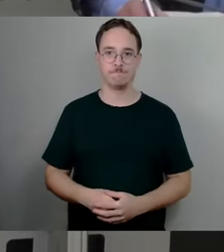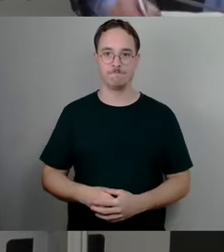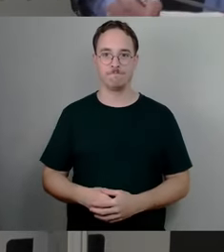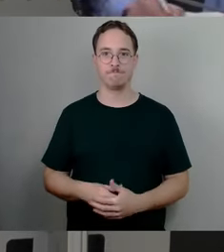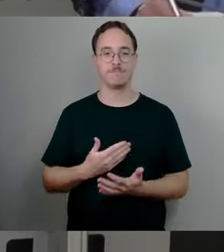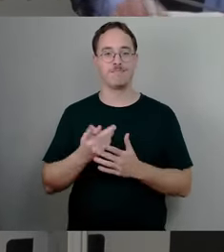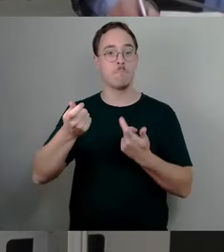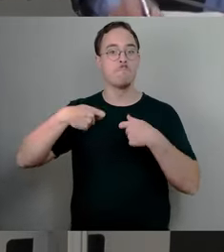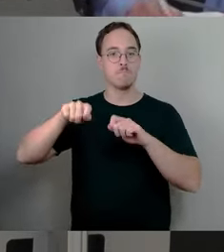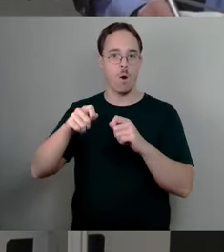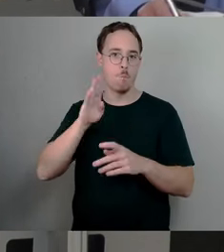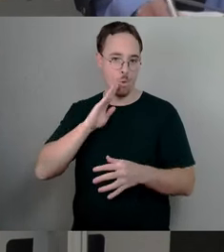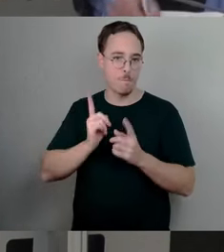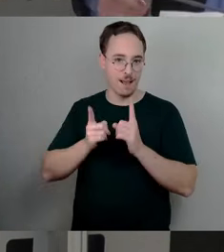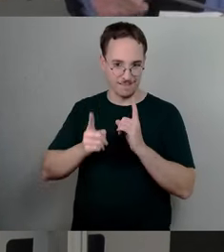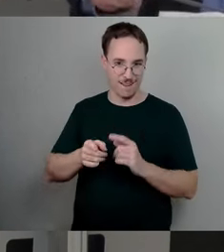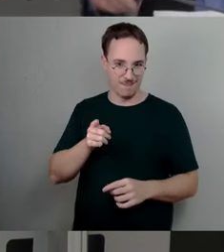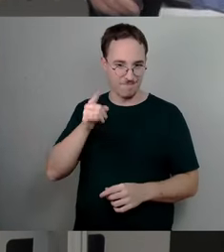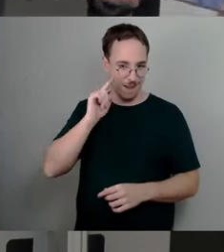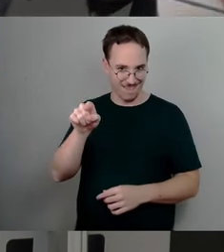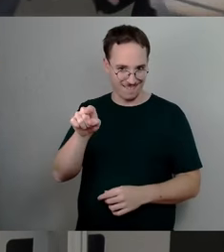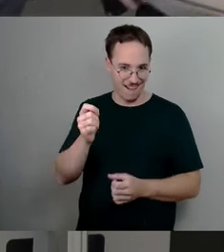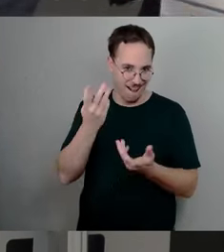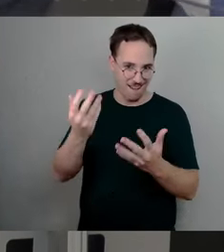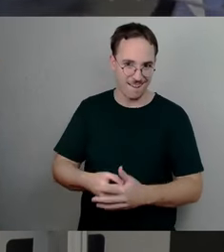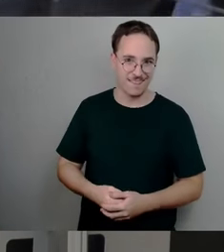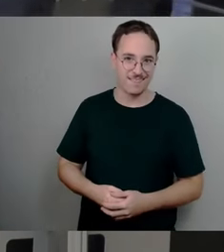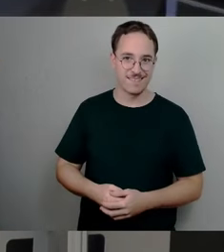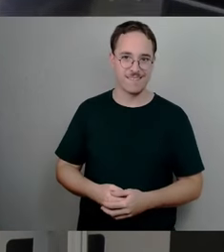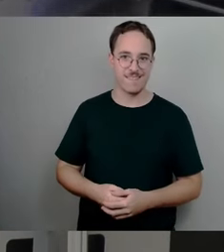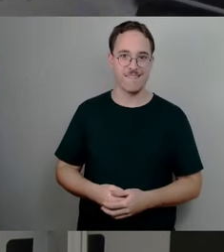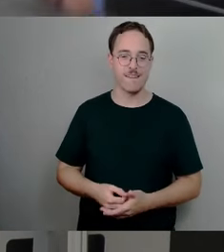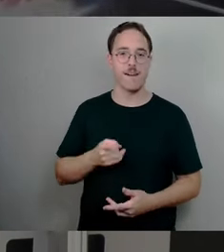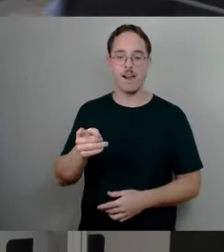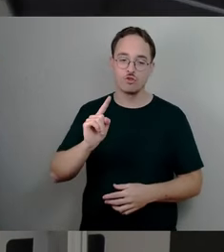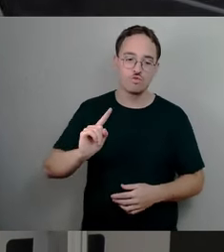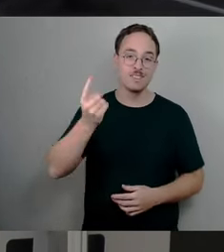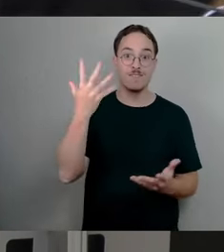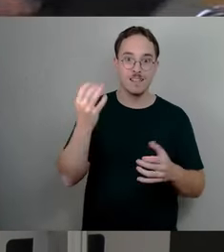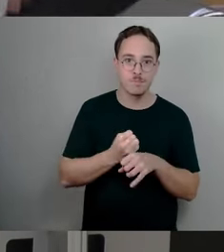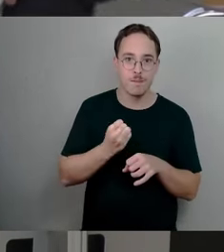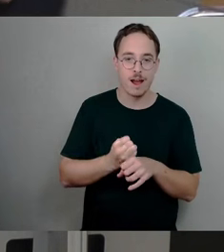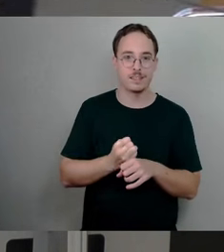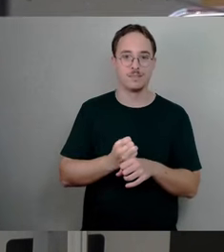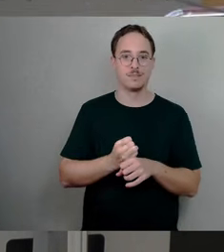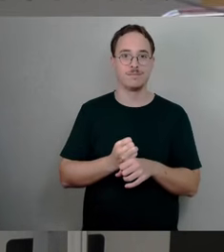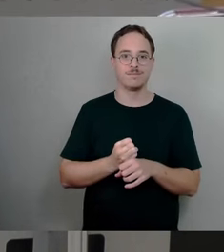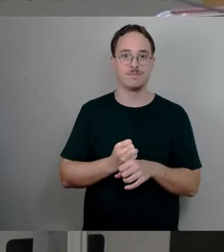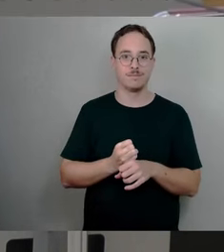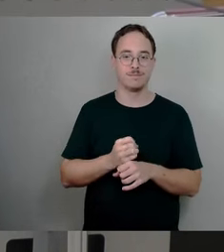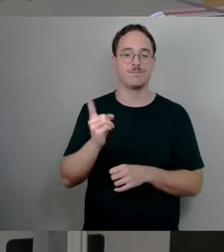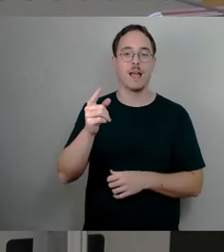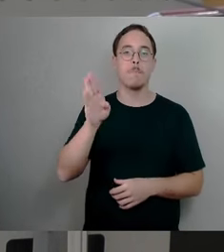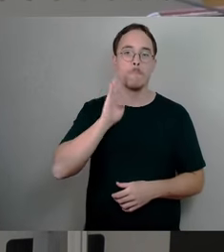Kühn gemeint und die wiederholte Abmarkierung in diesem Fall erneut auch auf der Bautzener